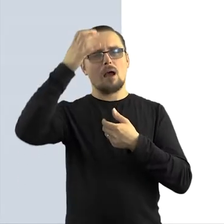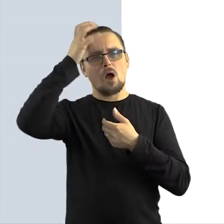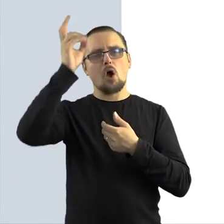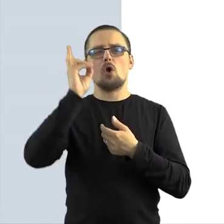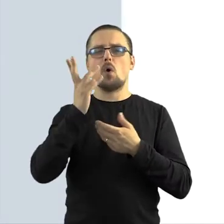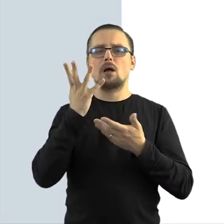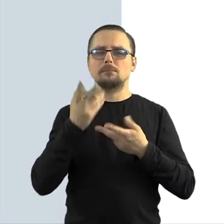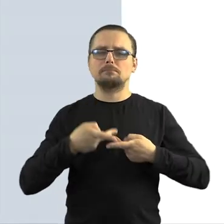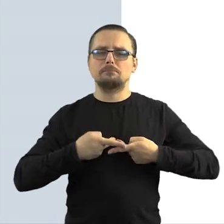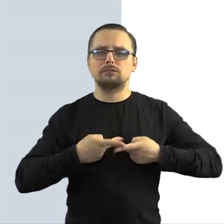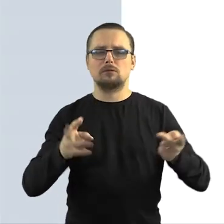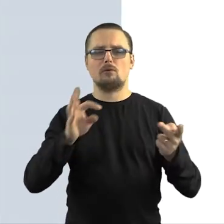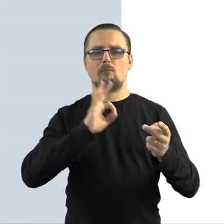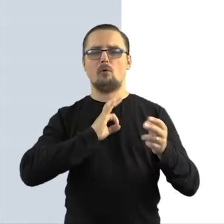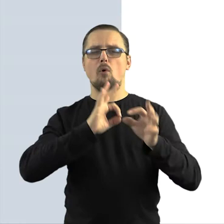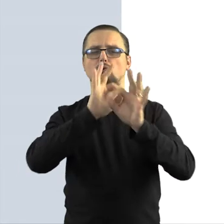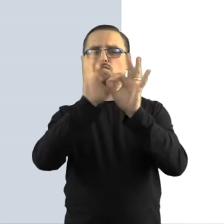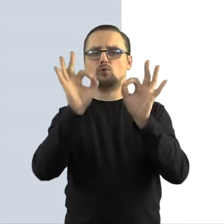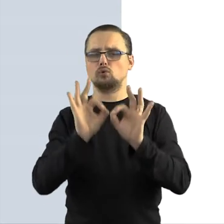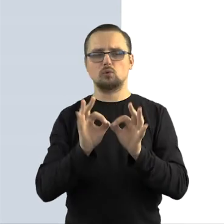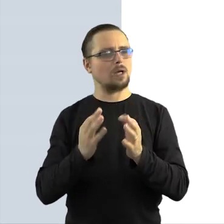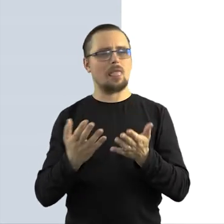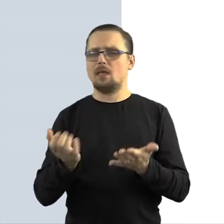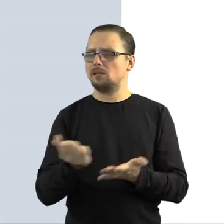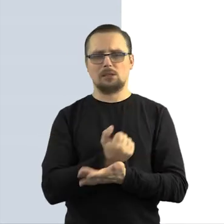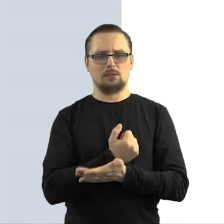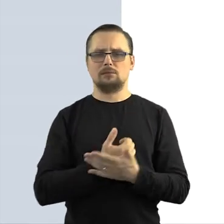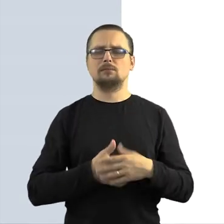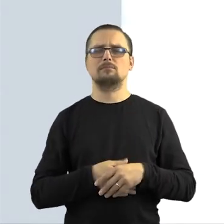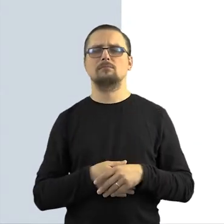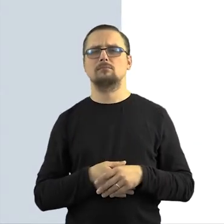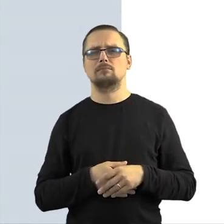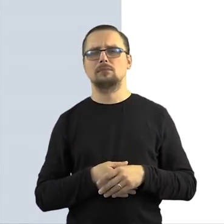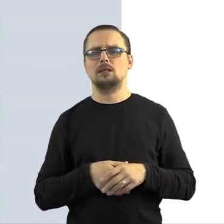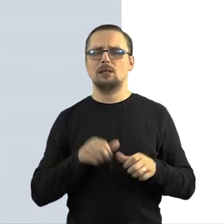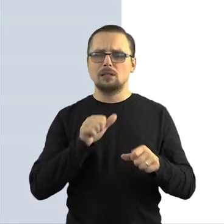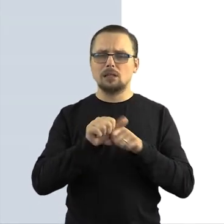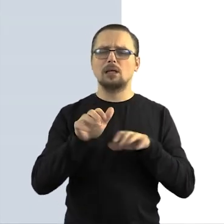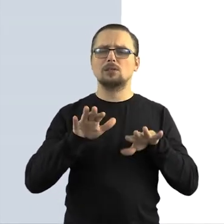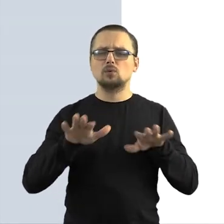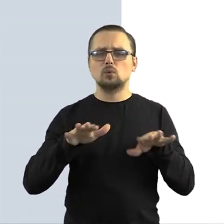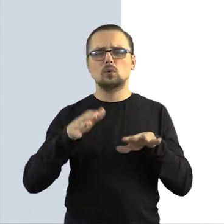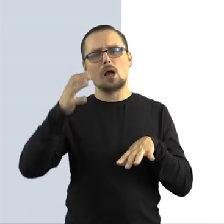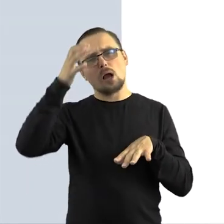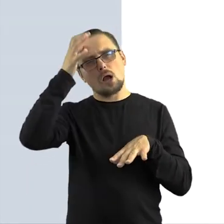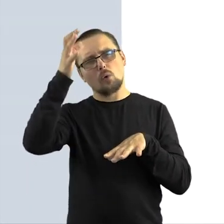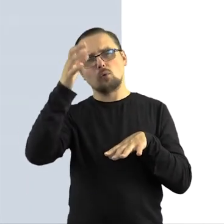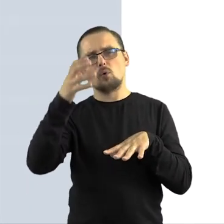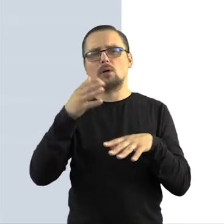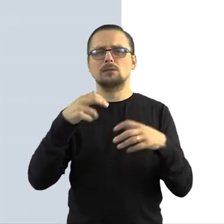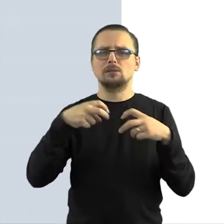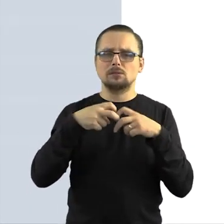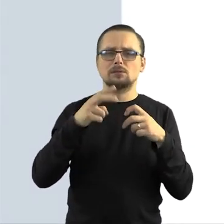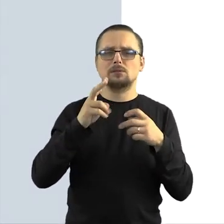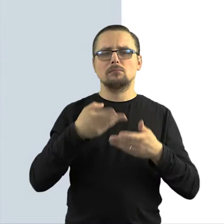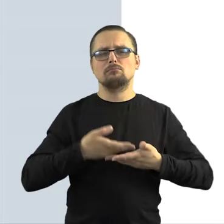prostu się dzielić swoją sztuką, niekoniecznie na tym zarabiając, bo też jest dużo takich twórców internetowych, którzy